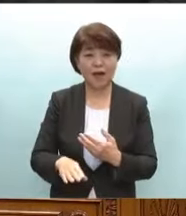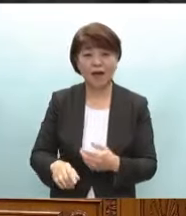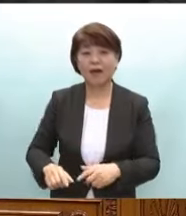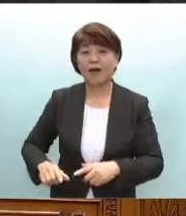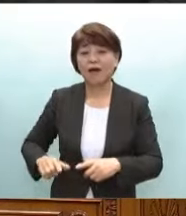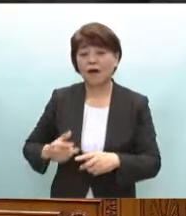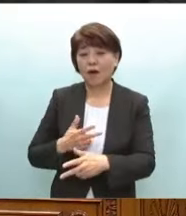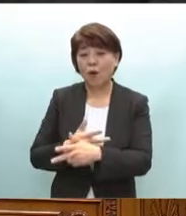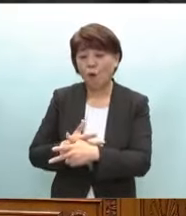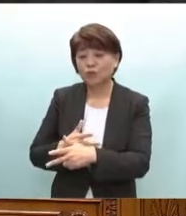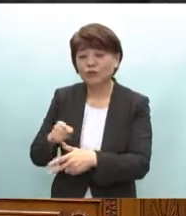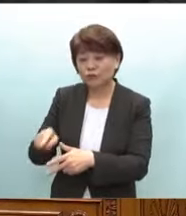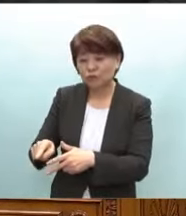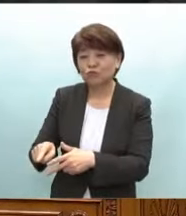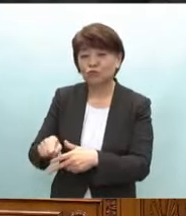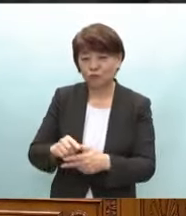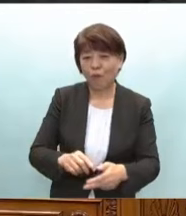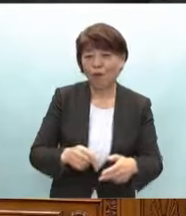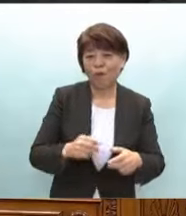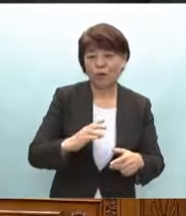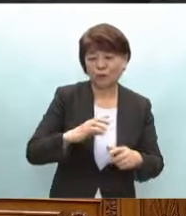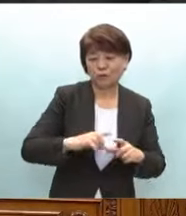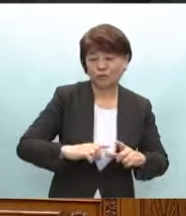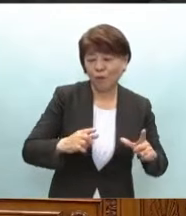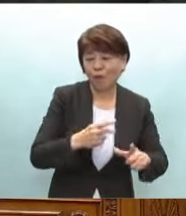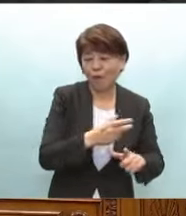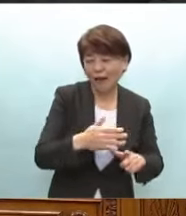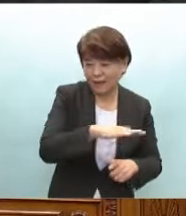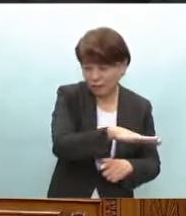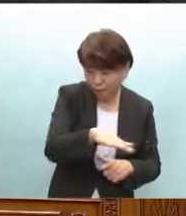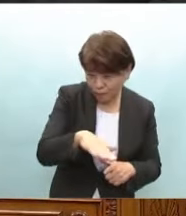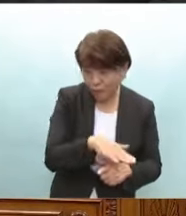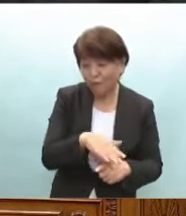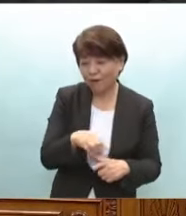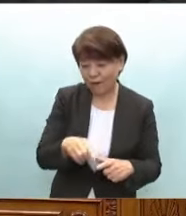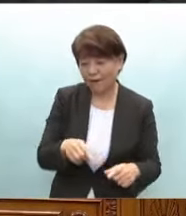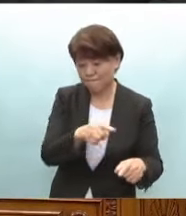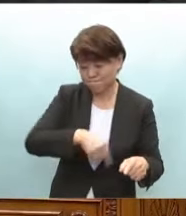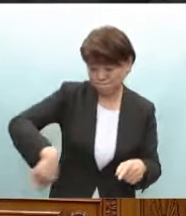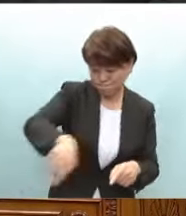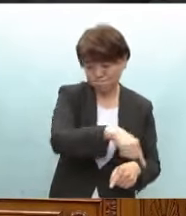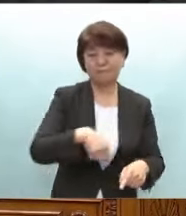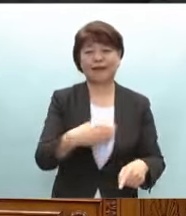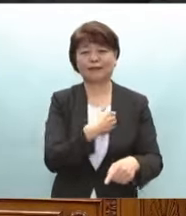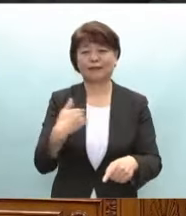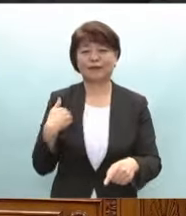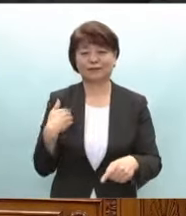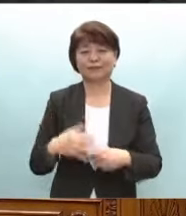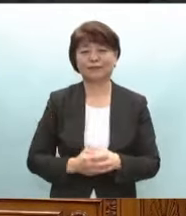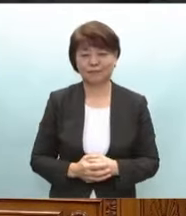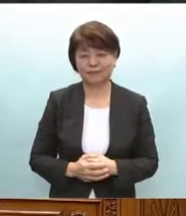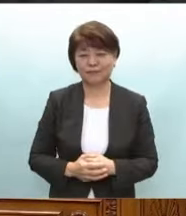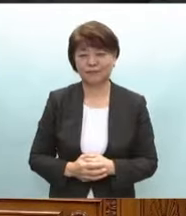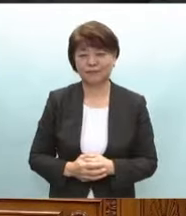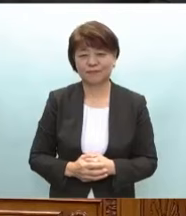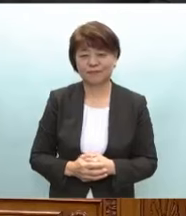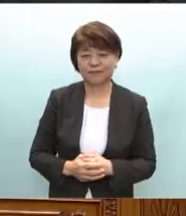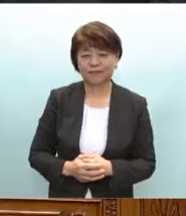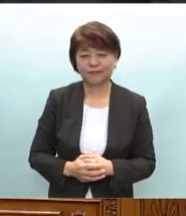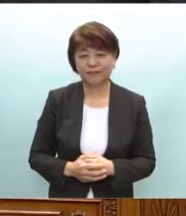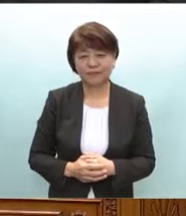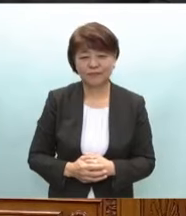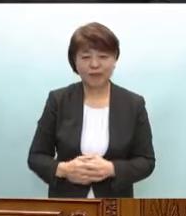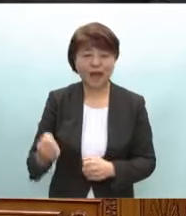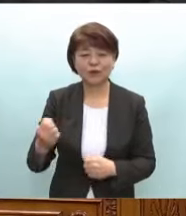新幹線で東京と大阪を結ぶ環状ルートが日本の真ん中に出現いたします国土の多重性が高まり